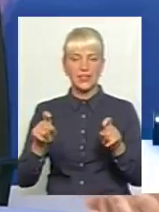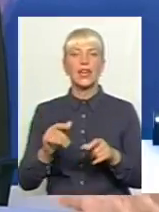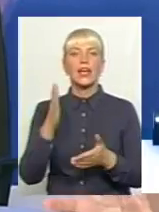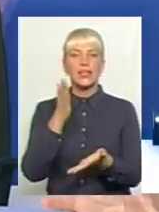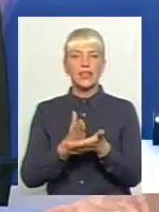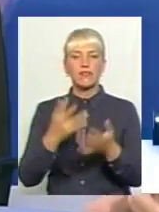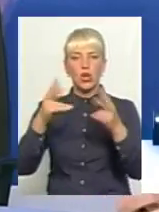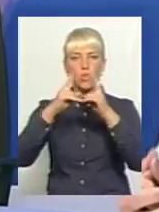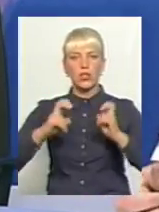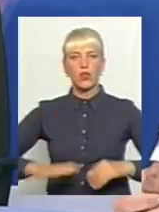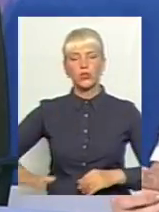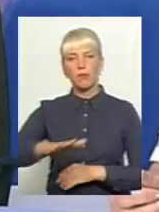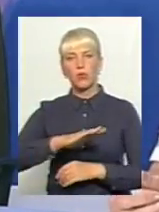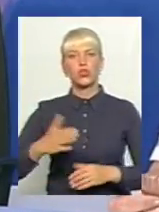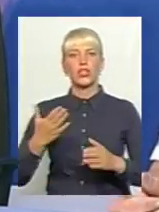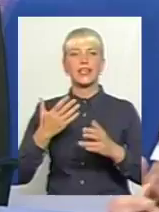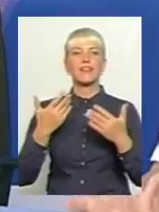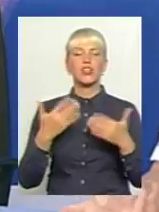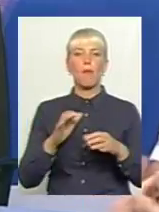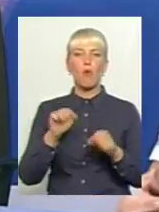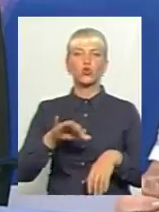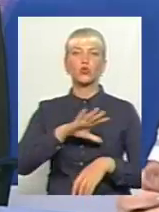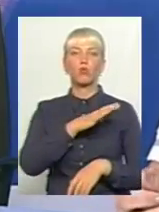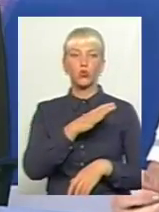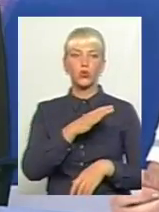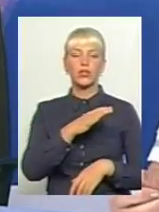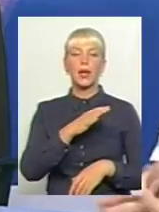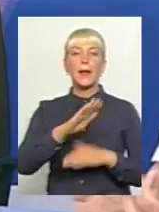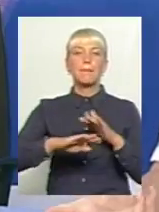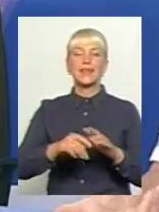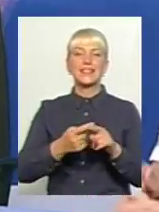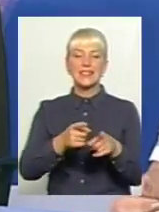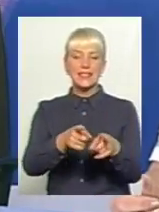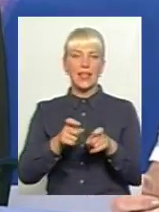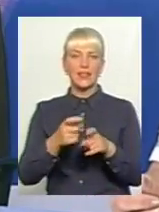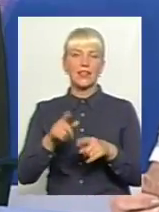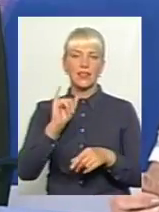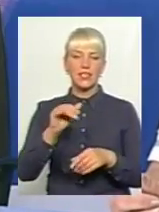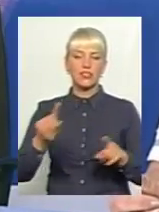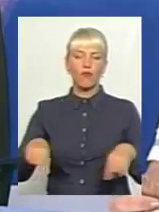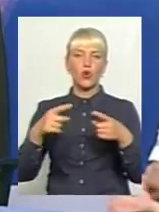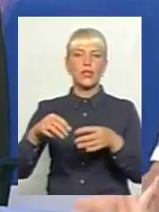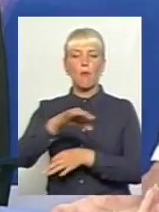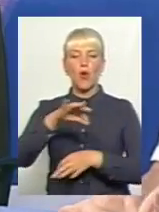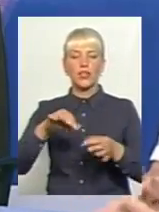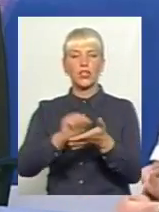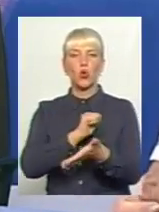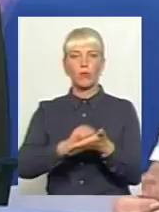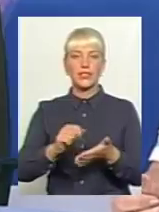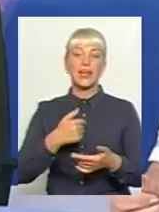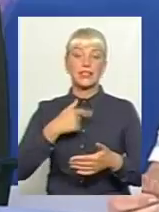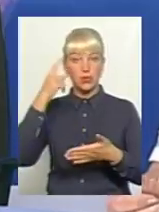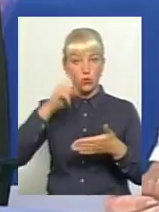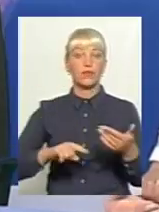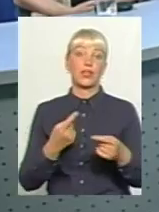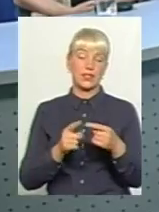розглянуті вже площі, які можуть бути під це задіяні, створюється вже проектна документація і сподіваюся,